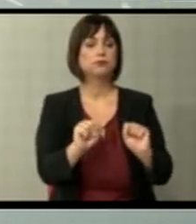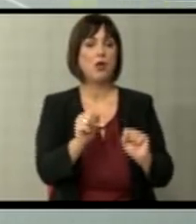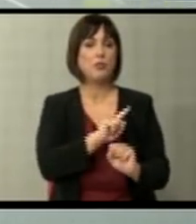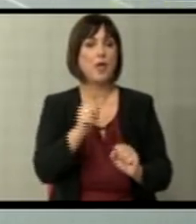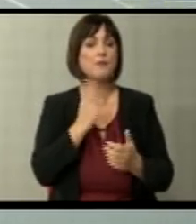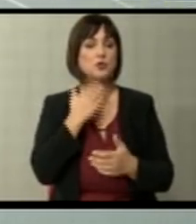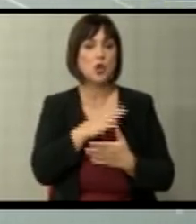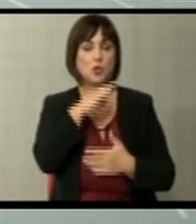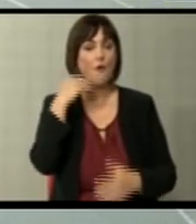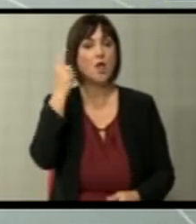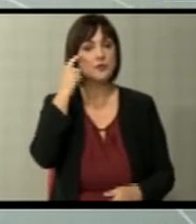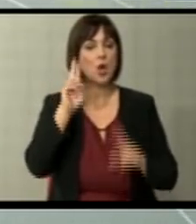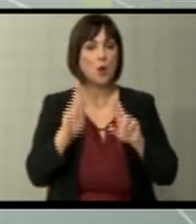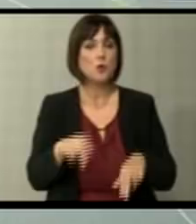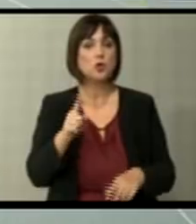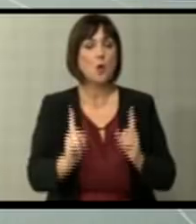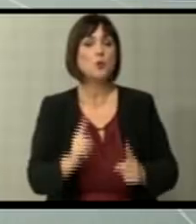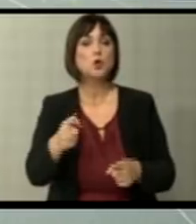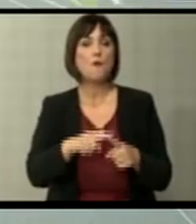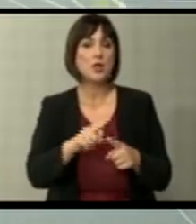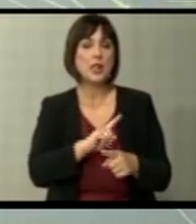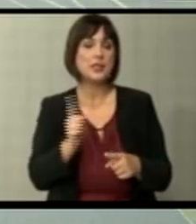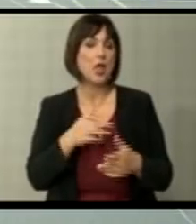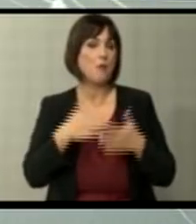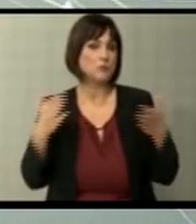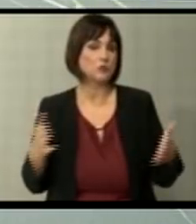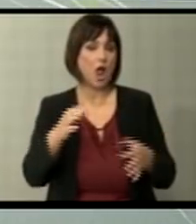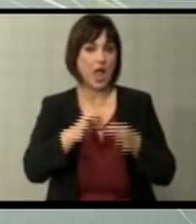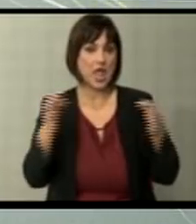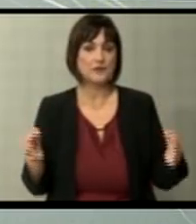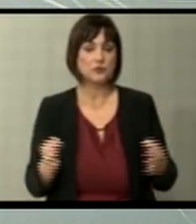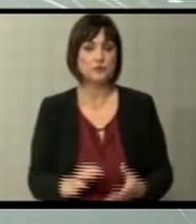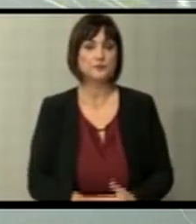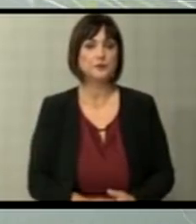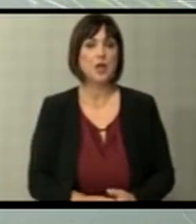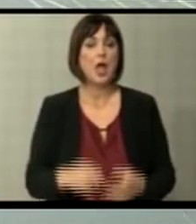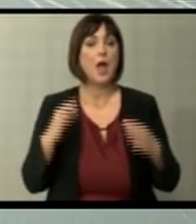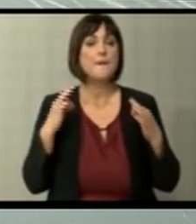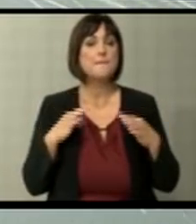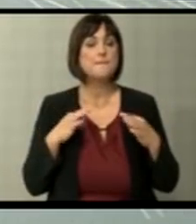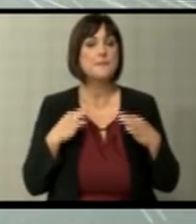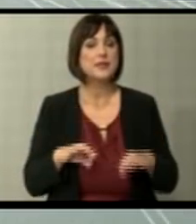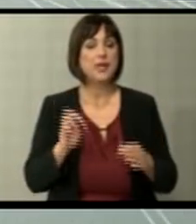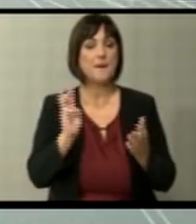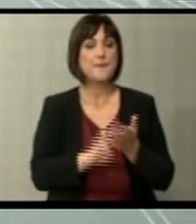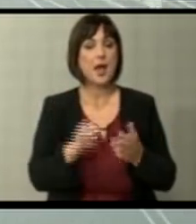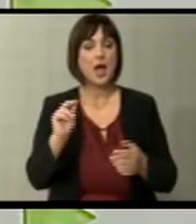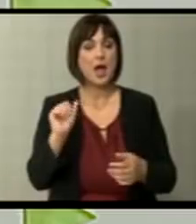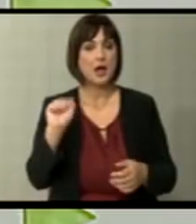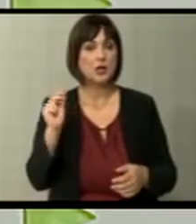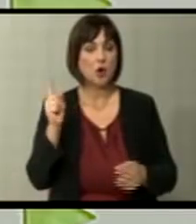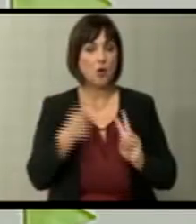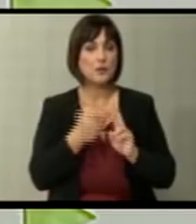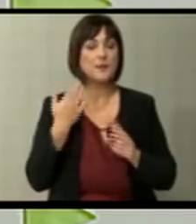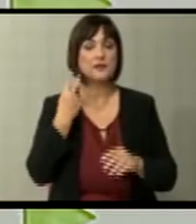никој не беше доволно свесен дека можеа постои на овој начин или берем не по-широката јадност? Сидите, председателот Макрон уште пред